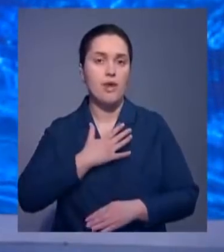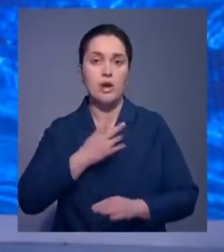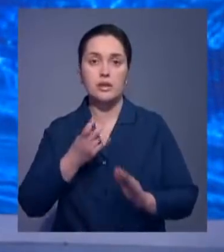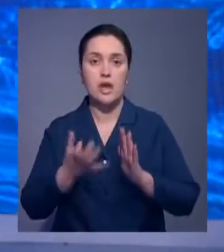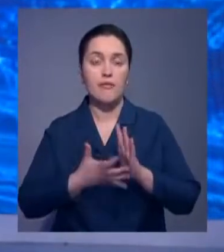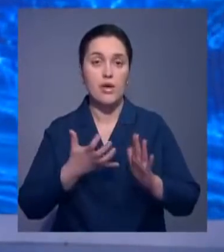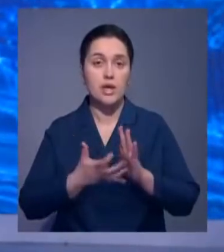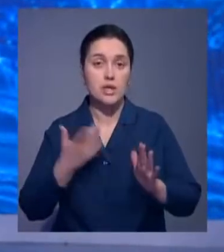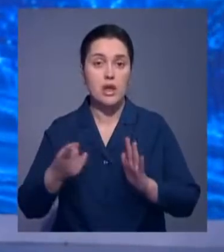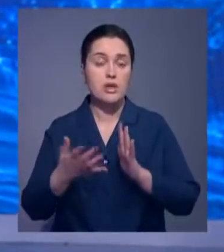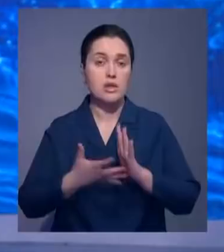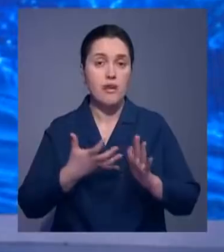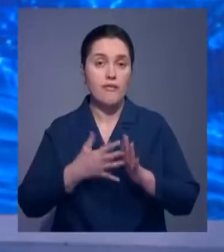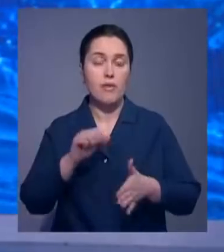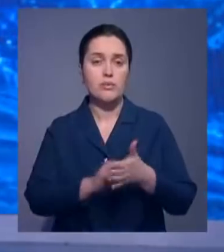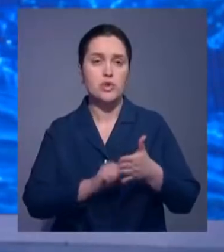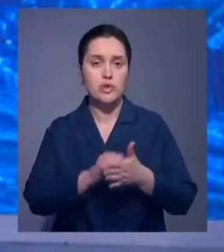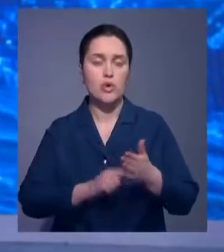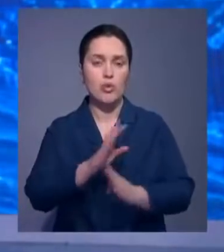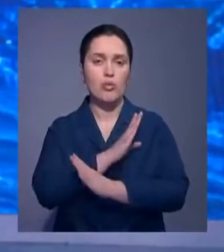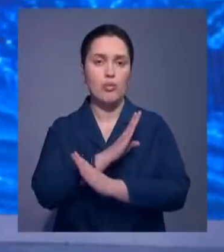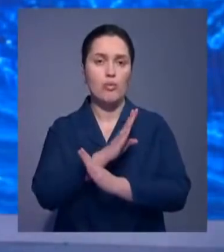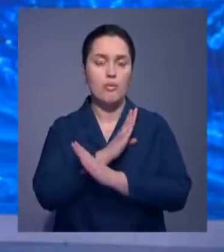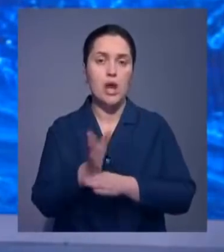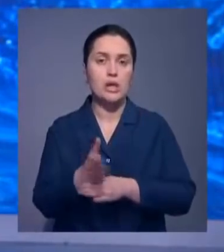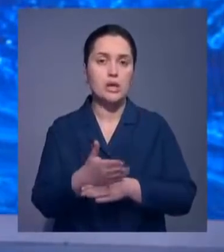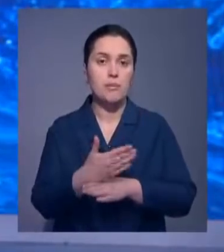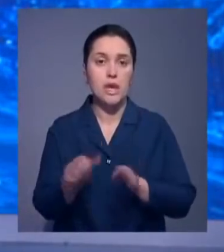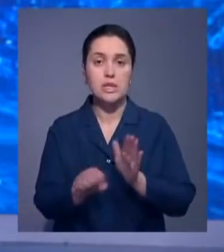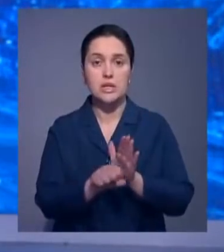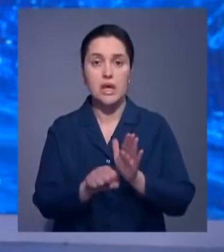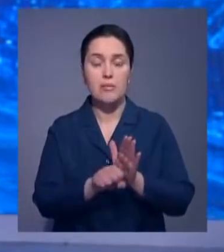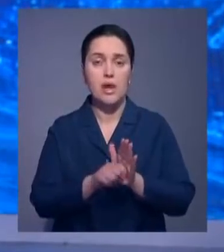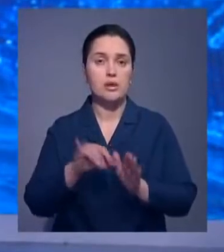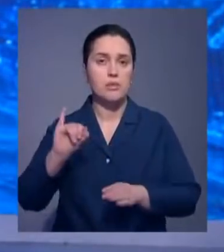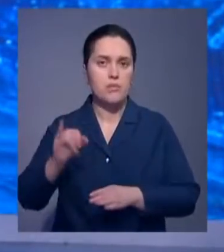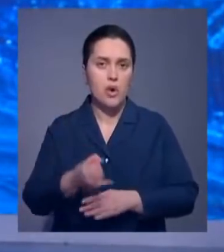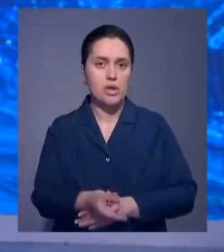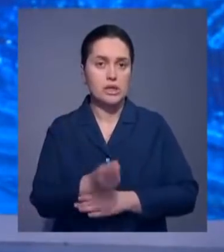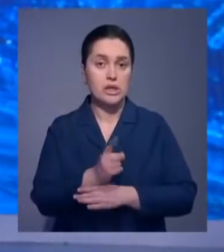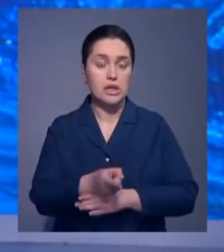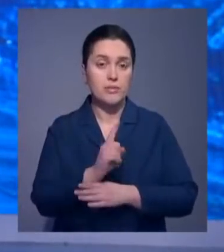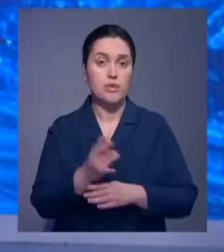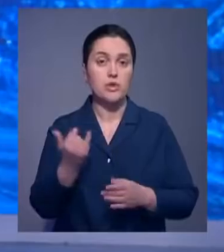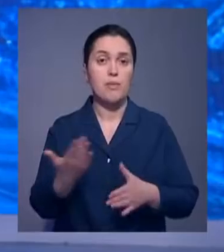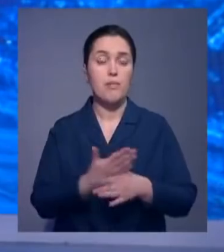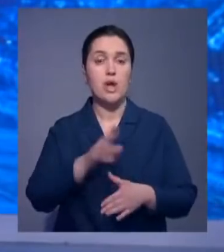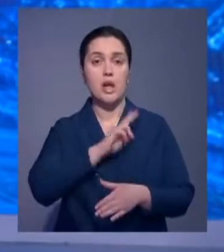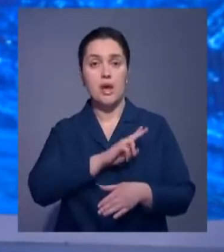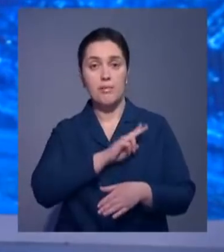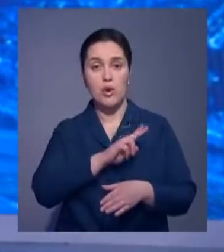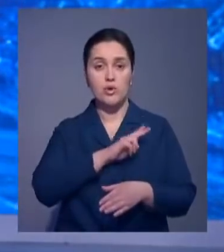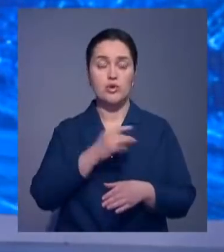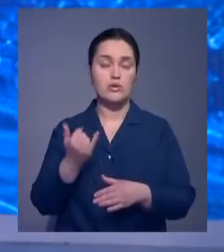словам специалистов, его дефицит – основная причина замора позвоночных животных зимой. Этим обусловлен и плохой клев. В этот раз с помощью сотрудникам рыбной